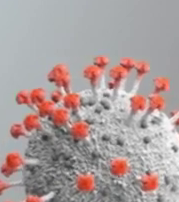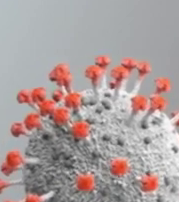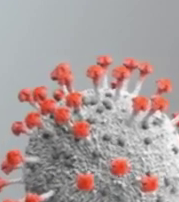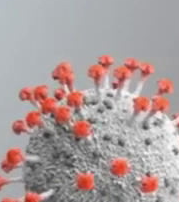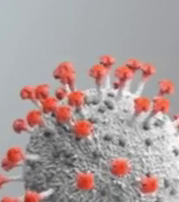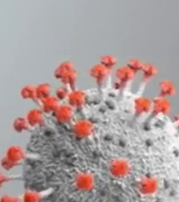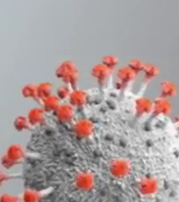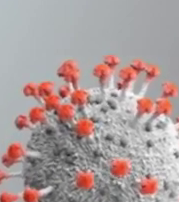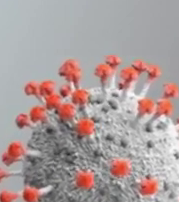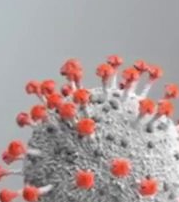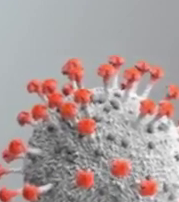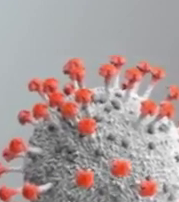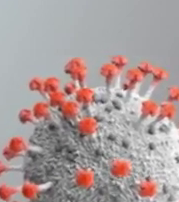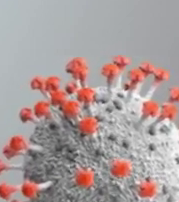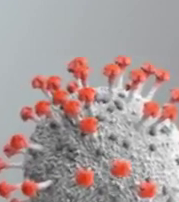Hvala što kanal.